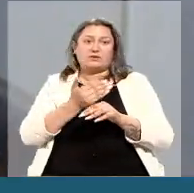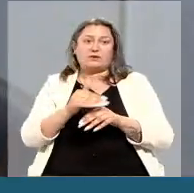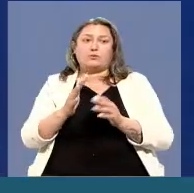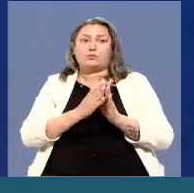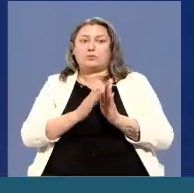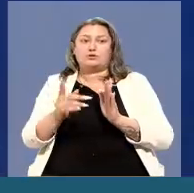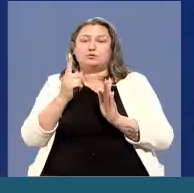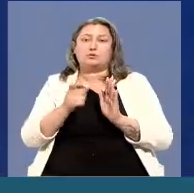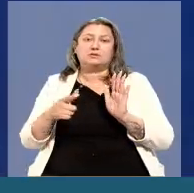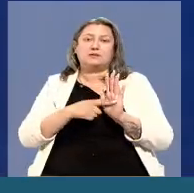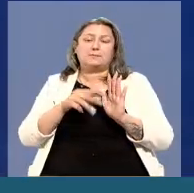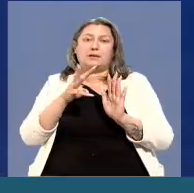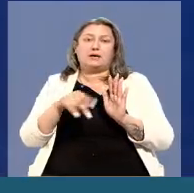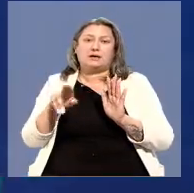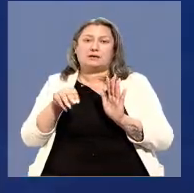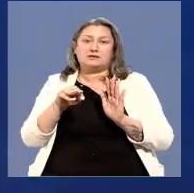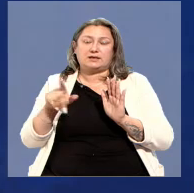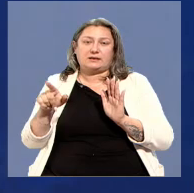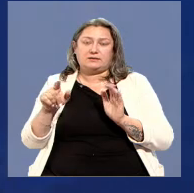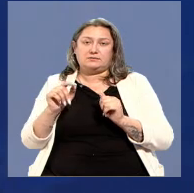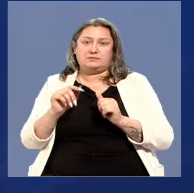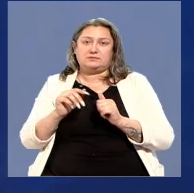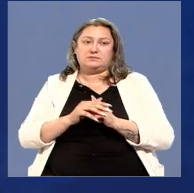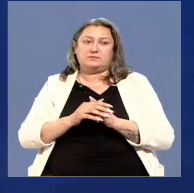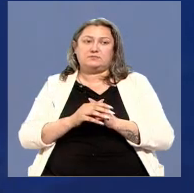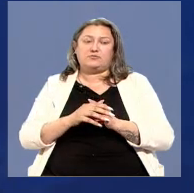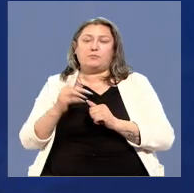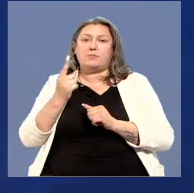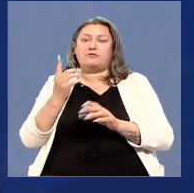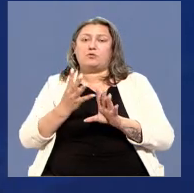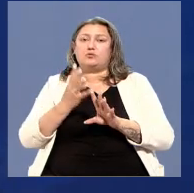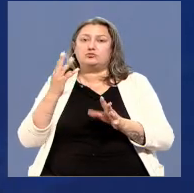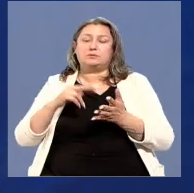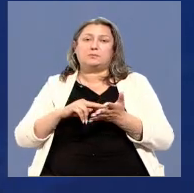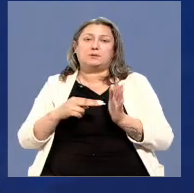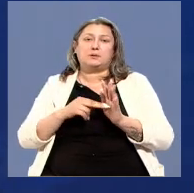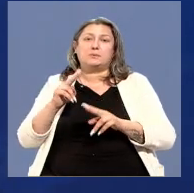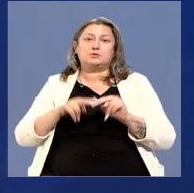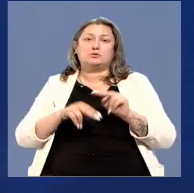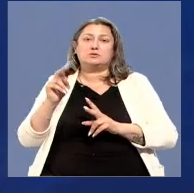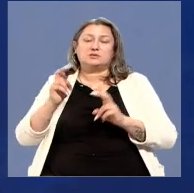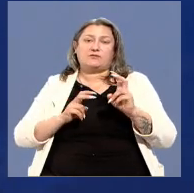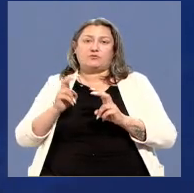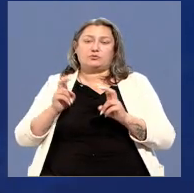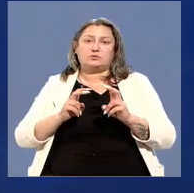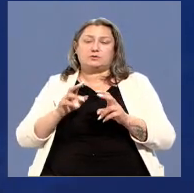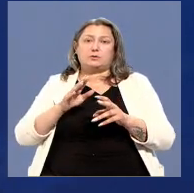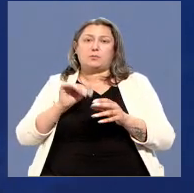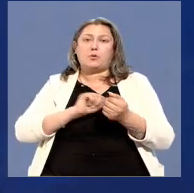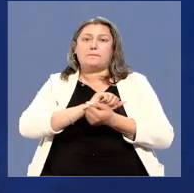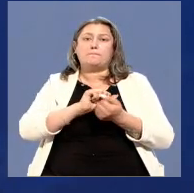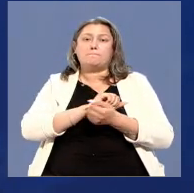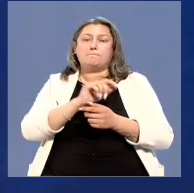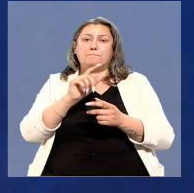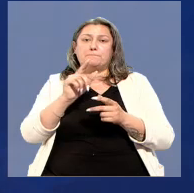қарастырылмақ. Ең алдымен құны 24 миллиард тенгені құрайтын толық секілді бұршақ тақылдарын өңдеу зауытын салуыз,